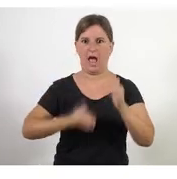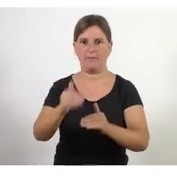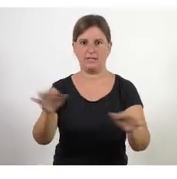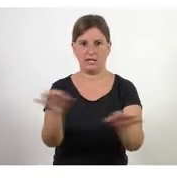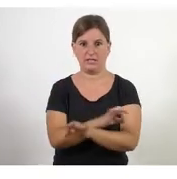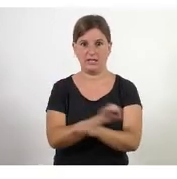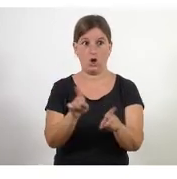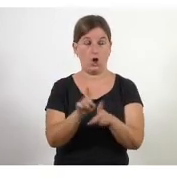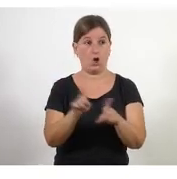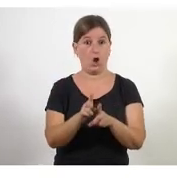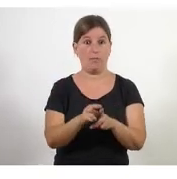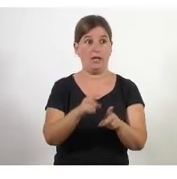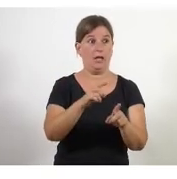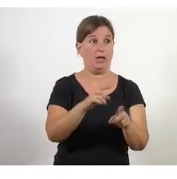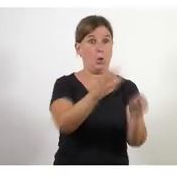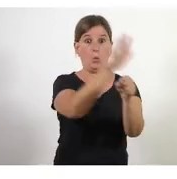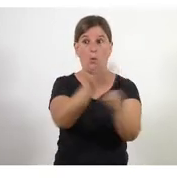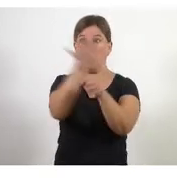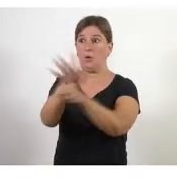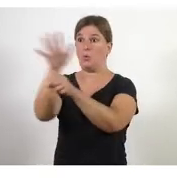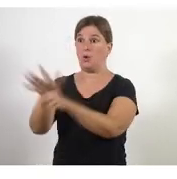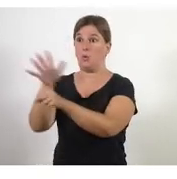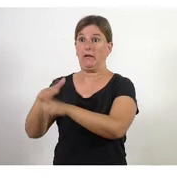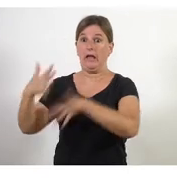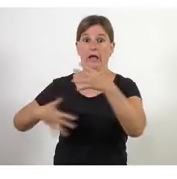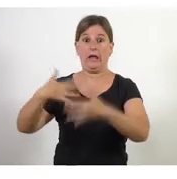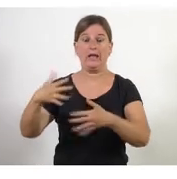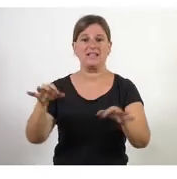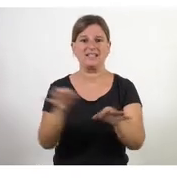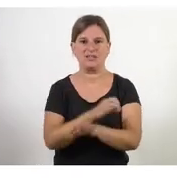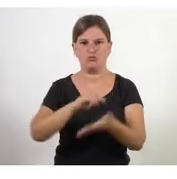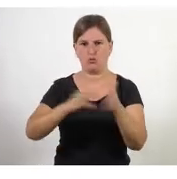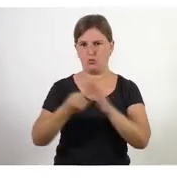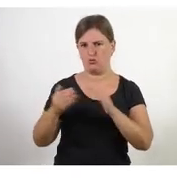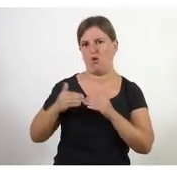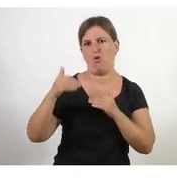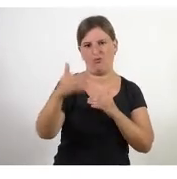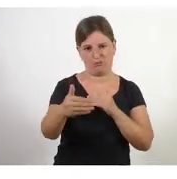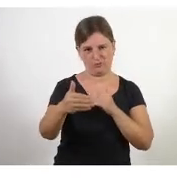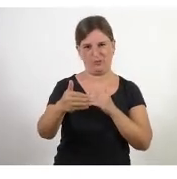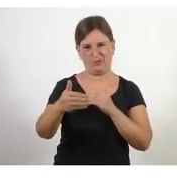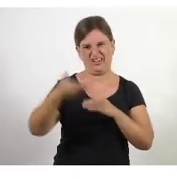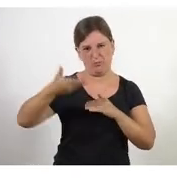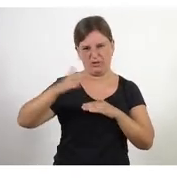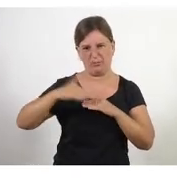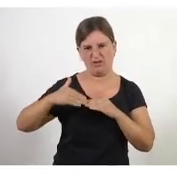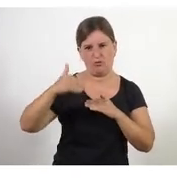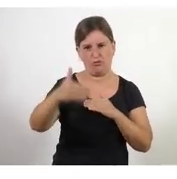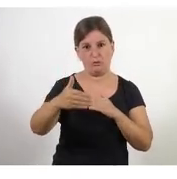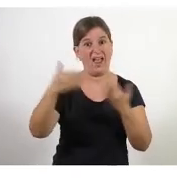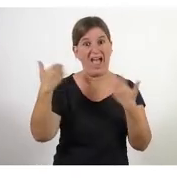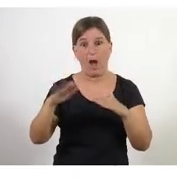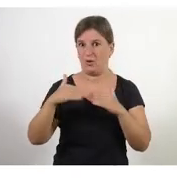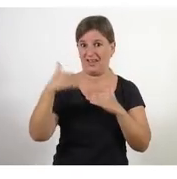estat apagant focs sense plantar el futur sobre el qual et recolzaràs encara que aquest futur